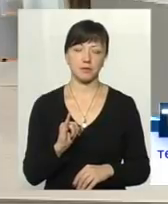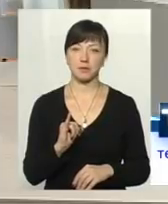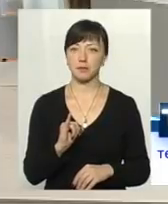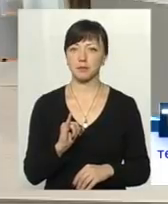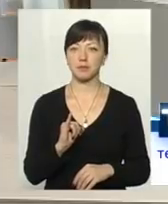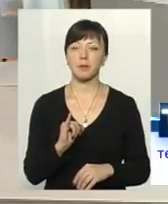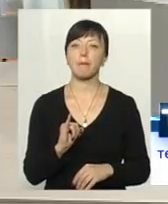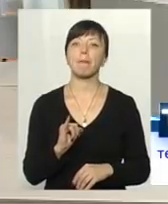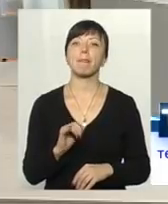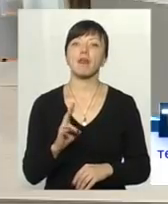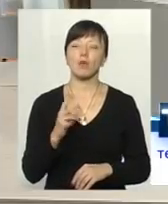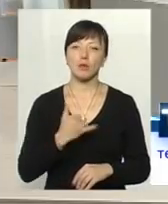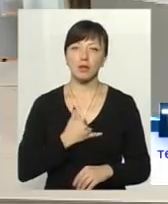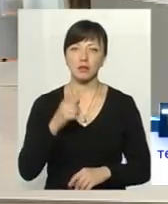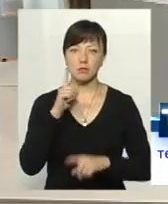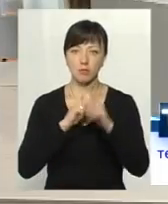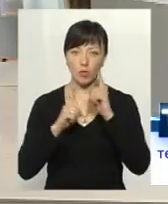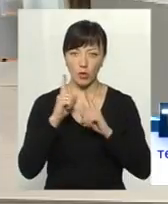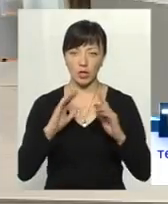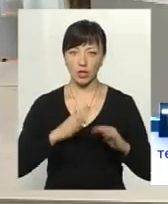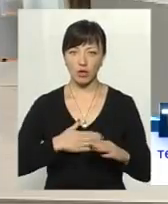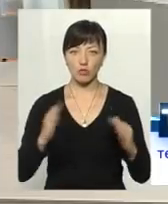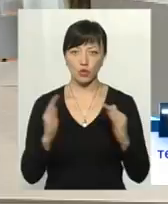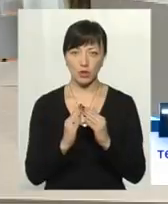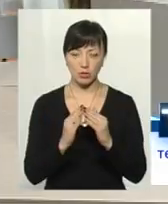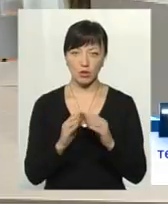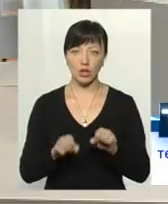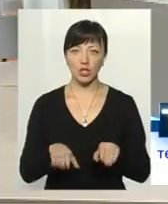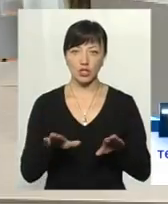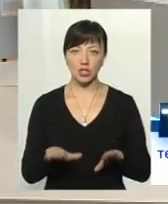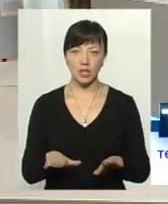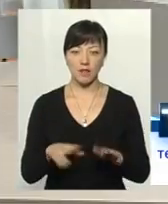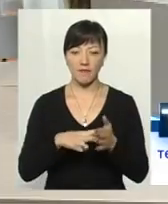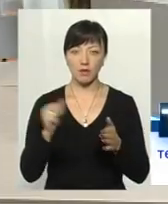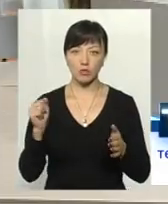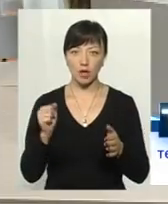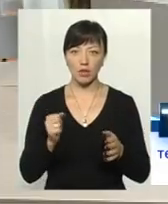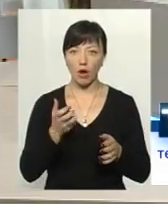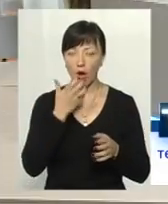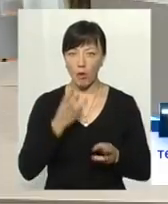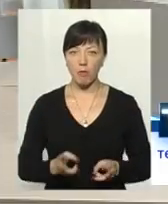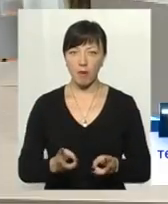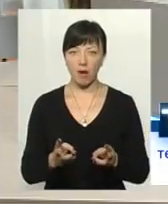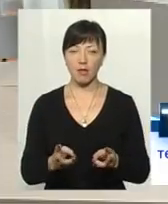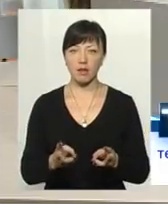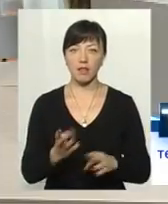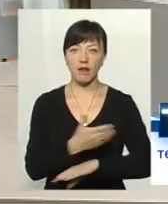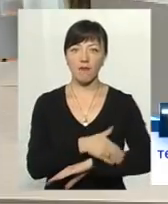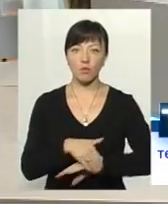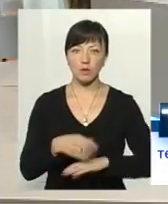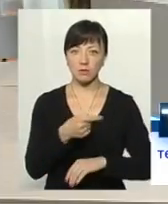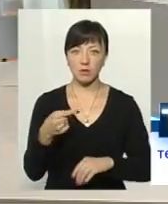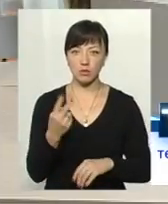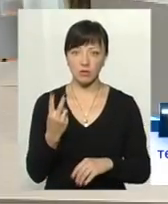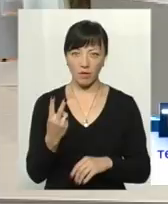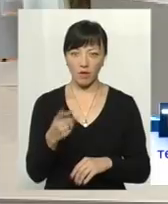нас збори нашого будинку віщили відключати опалення. От на ніч на вулиці мінус 2,